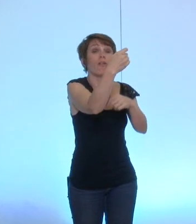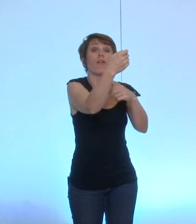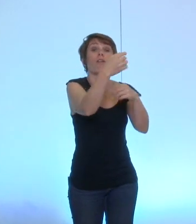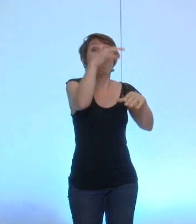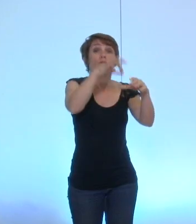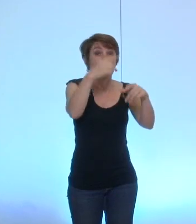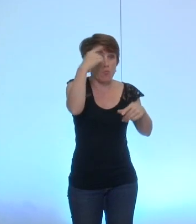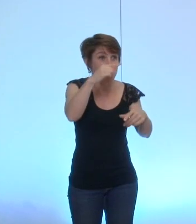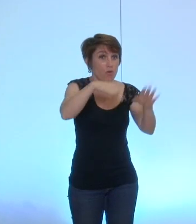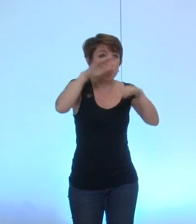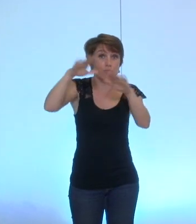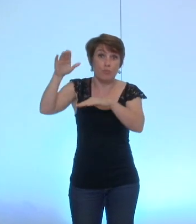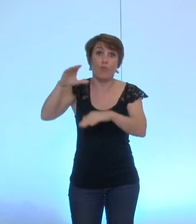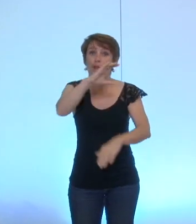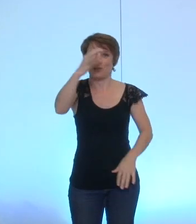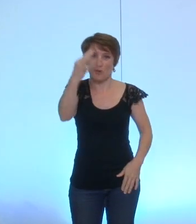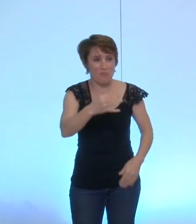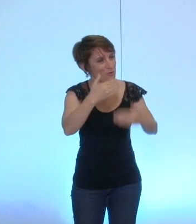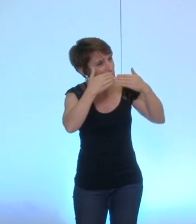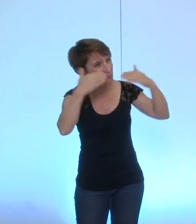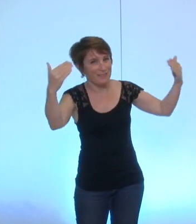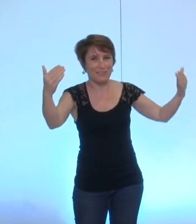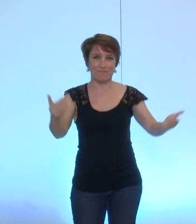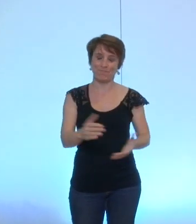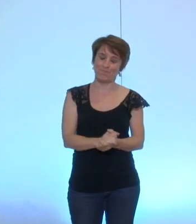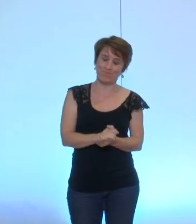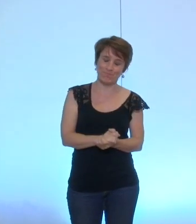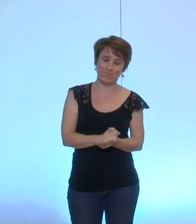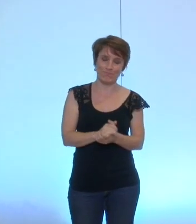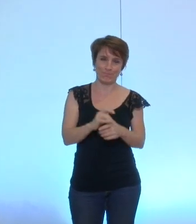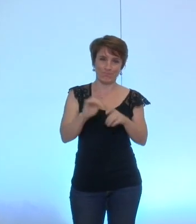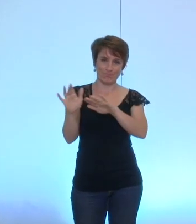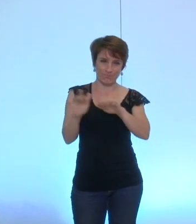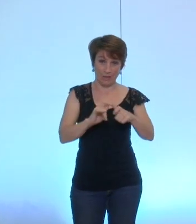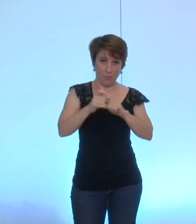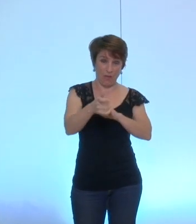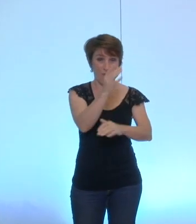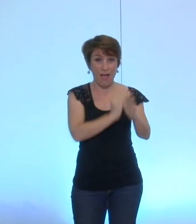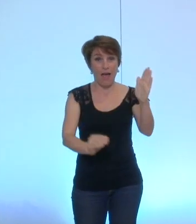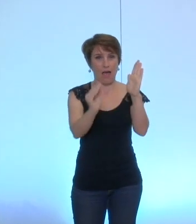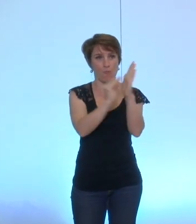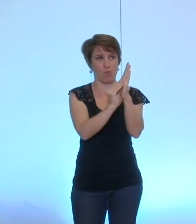unanimité merci beaucoup nous passons à l'amendement